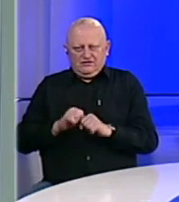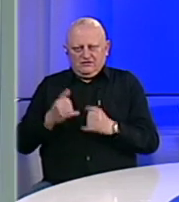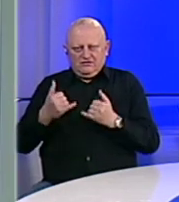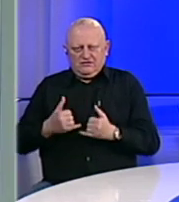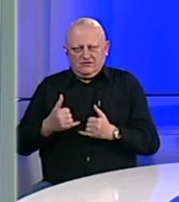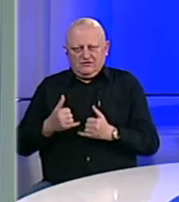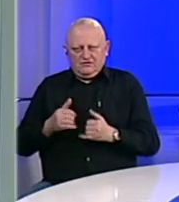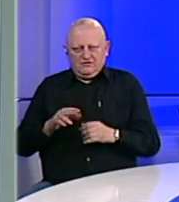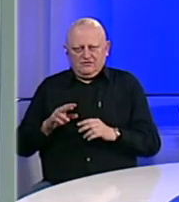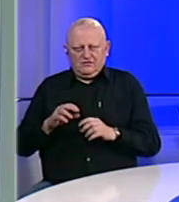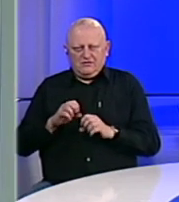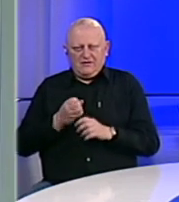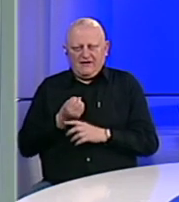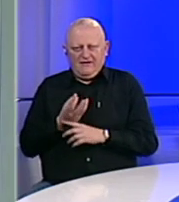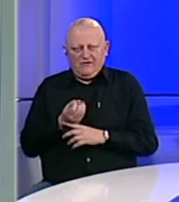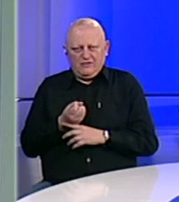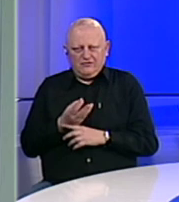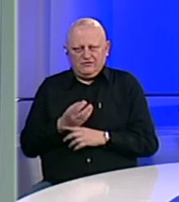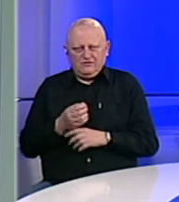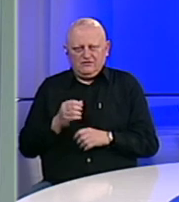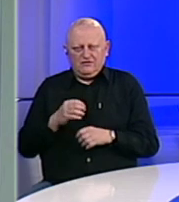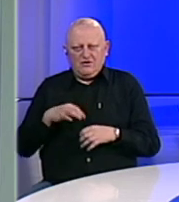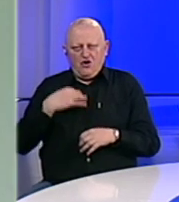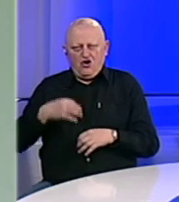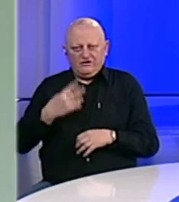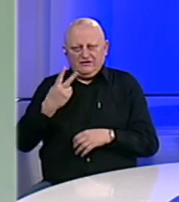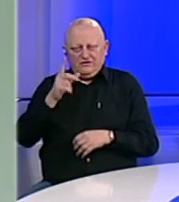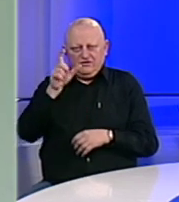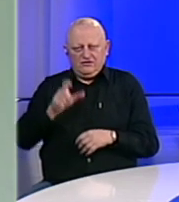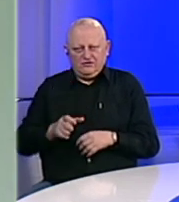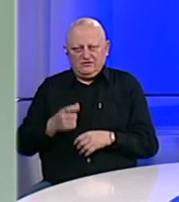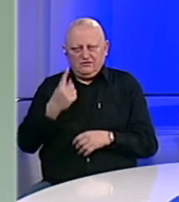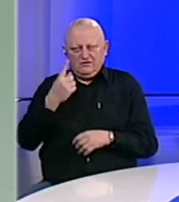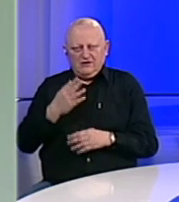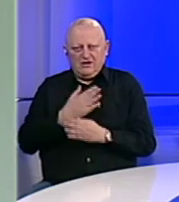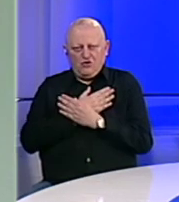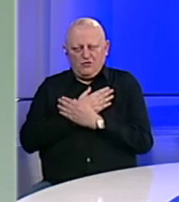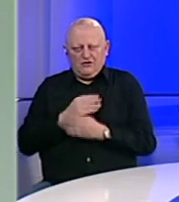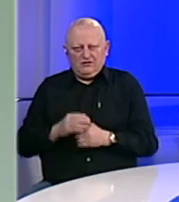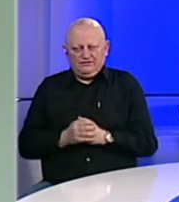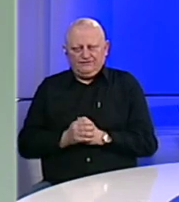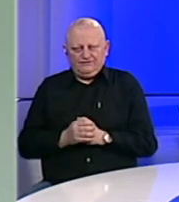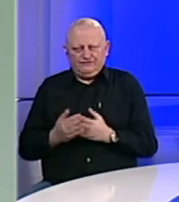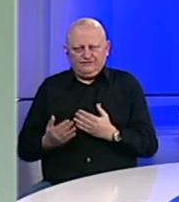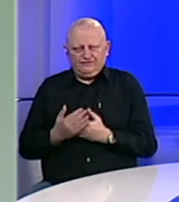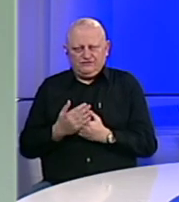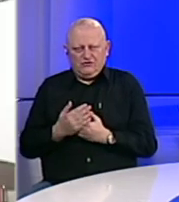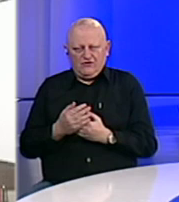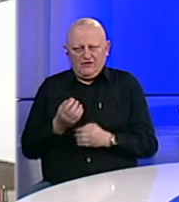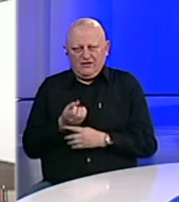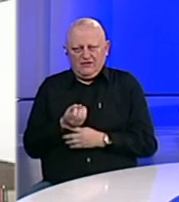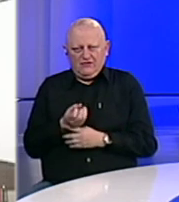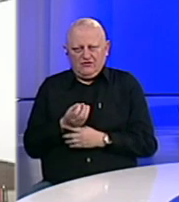Do sada su prema zvaničnim informacijama izliječene dvije osobe, a jedna je preminula. Nove ažurirane